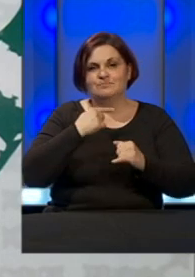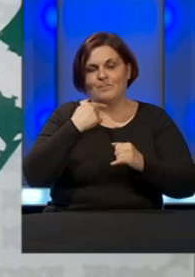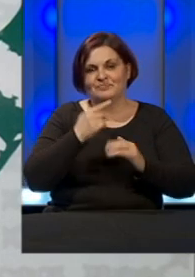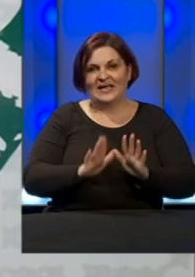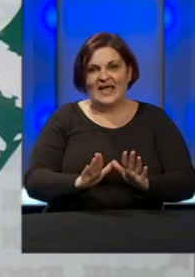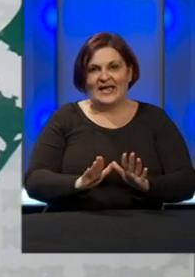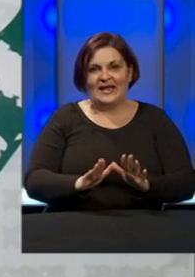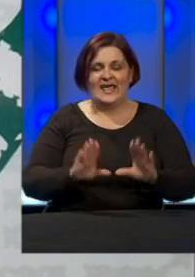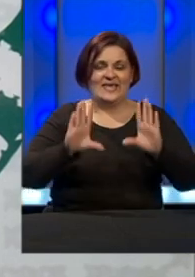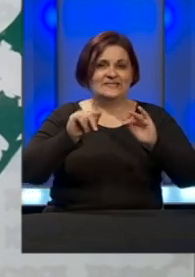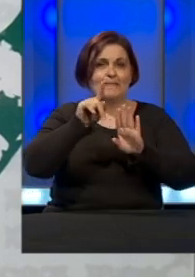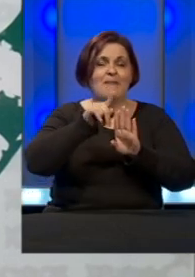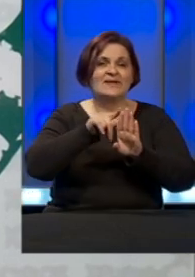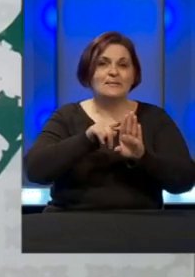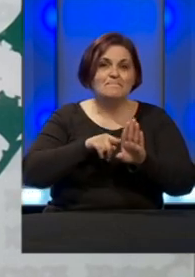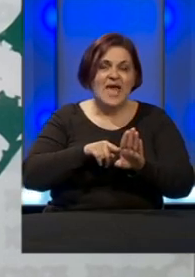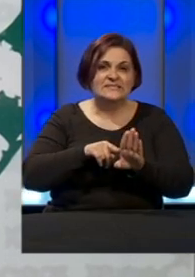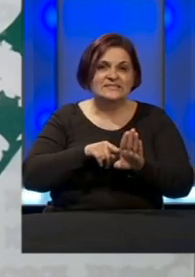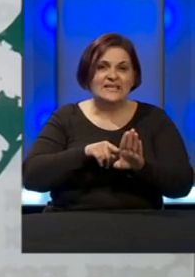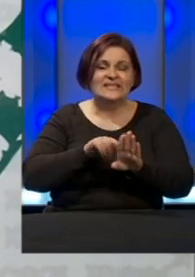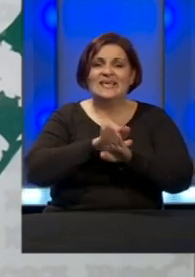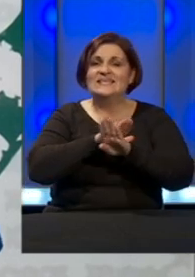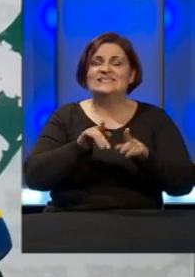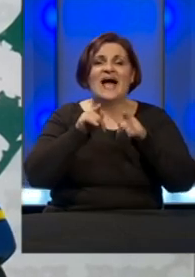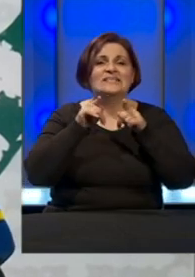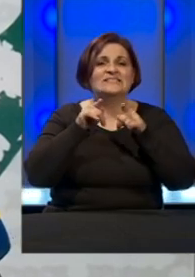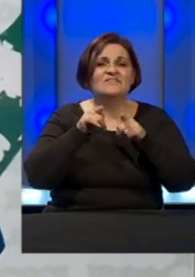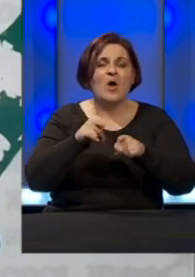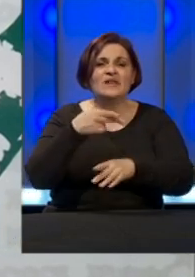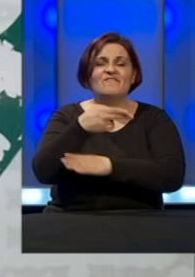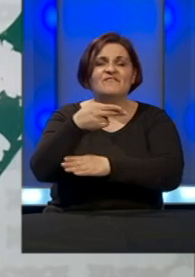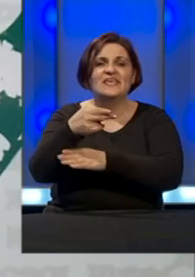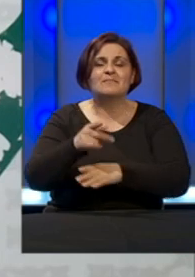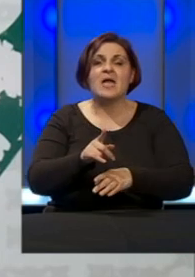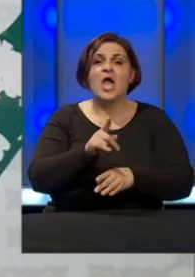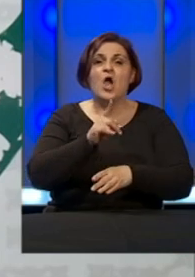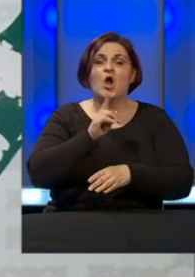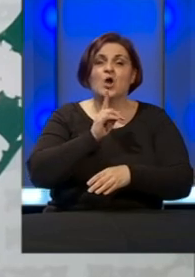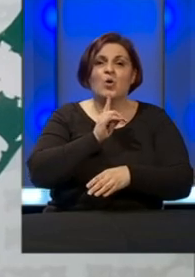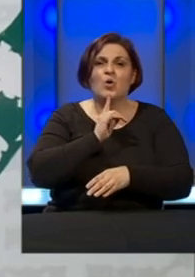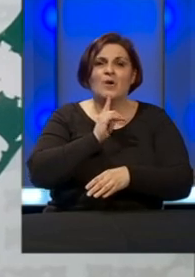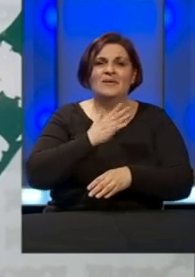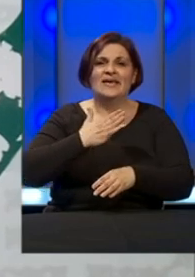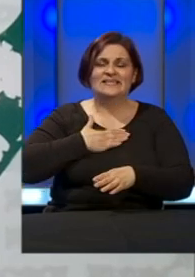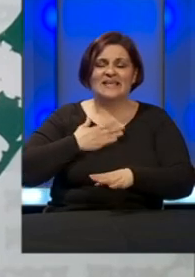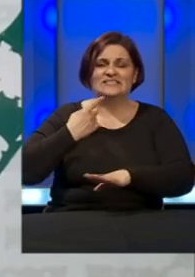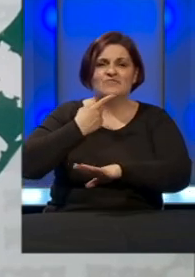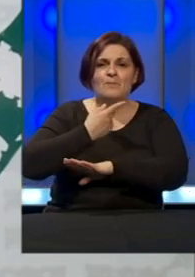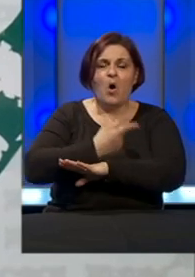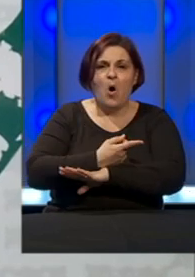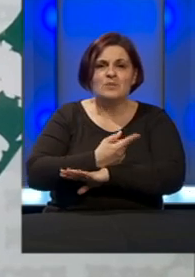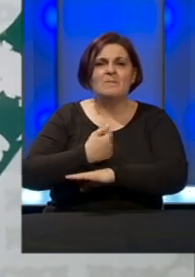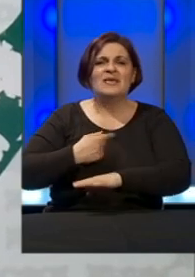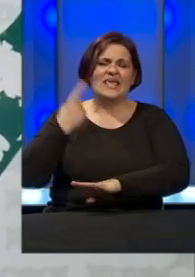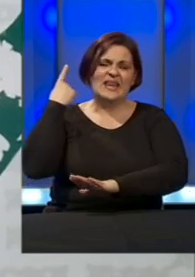mart mjesec da ćemo za sve one privredne subjekte koje smo sa svojim odlukama ili svojim